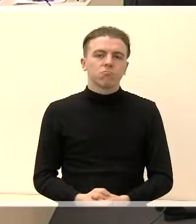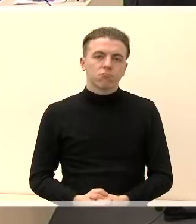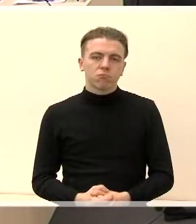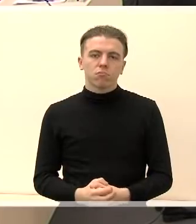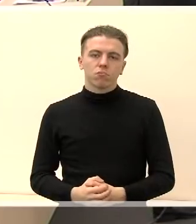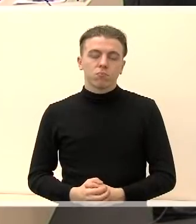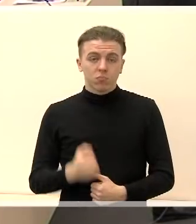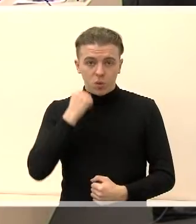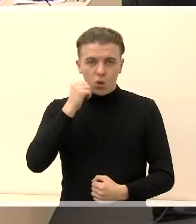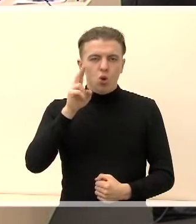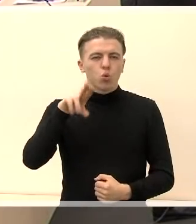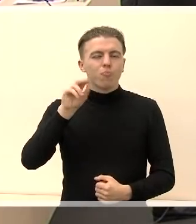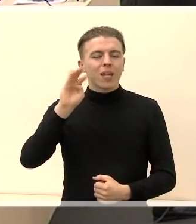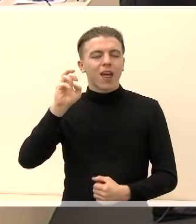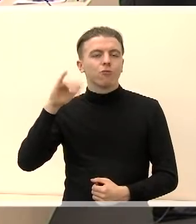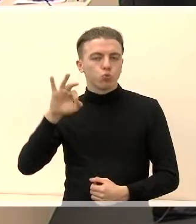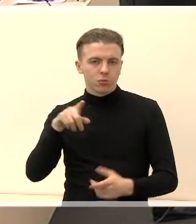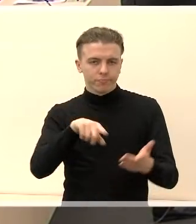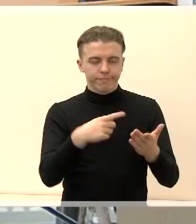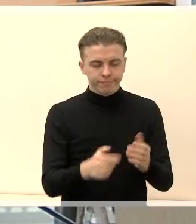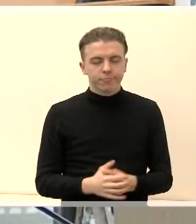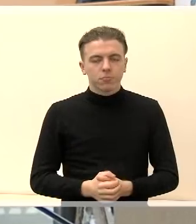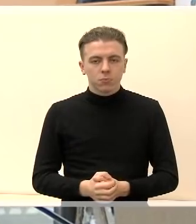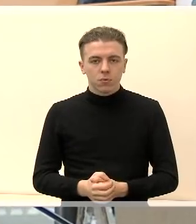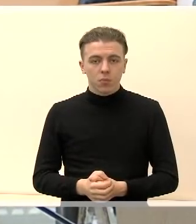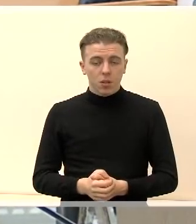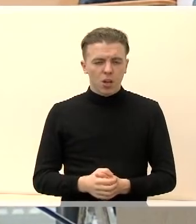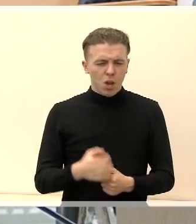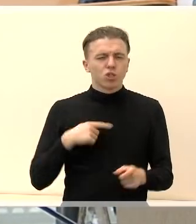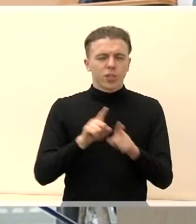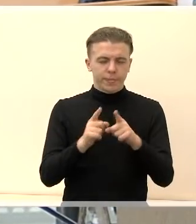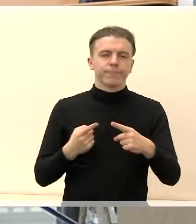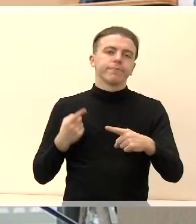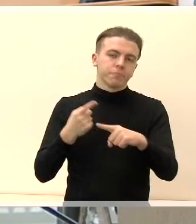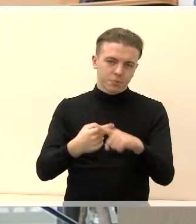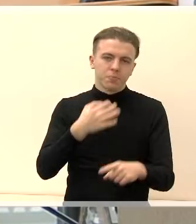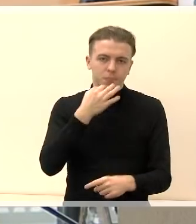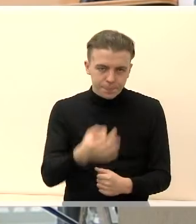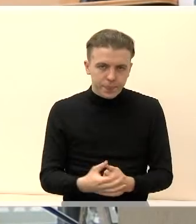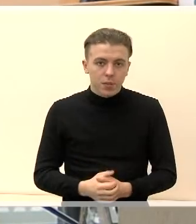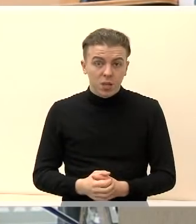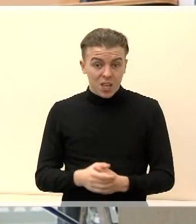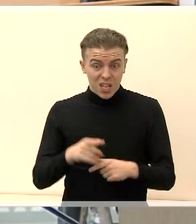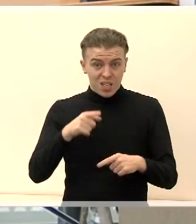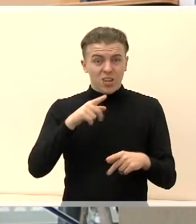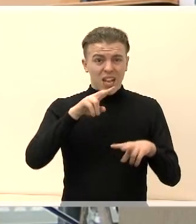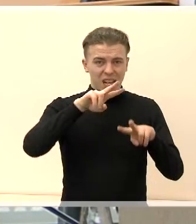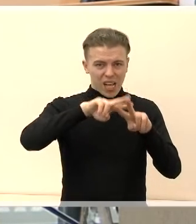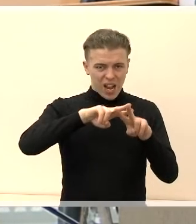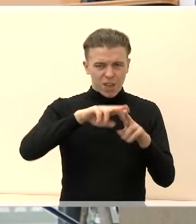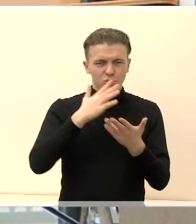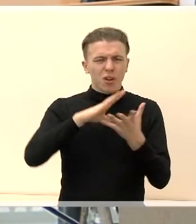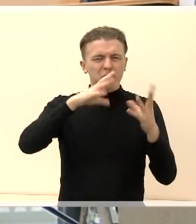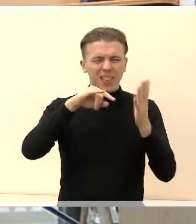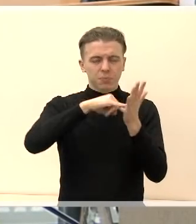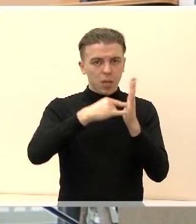Dėku. Kestutis Kabartavičios. Noriu pasakyti, kad pantrinti taip iš tiesų, reiškiai, kad kalėjimas yra numatytas bendraviam